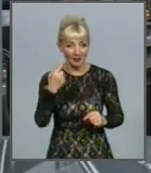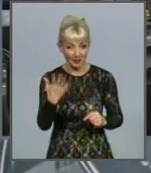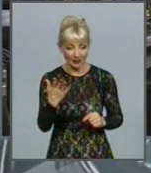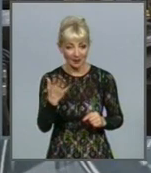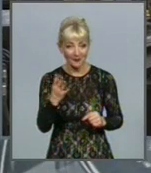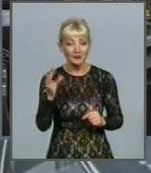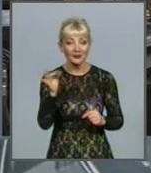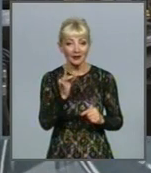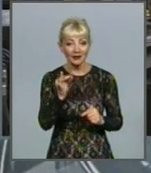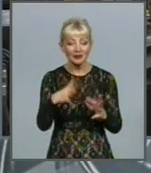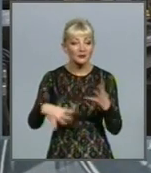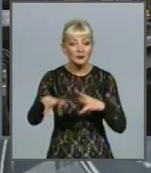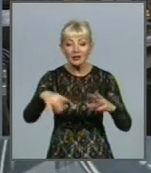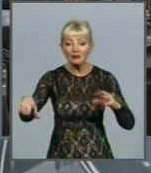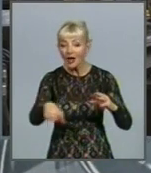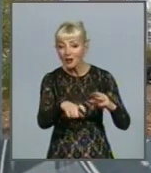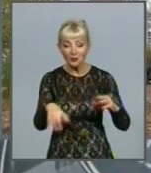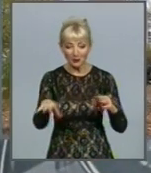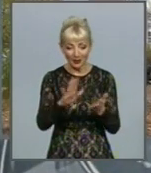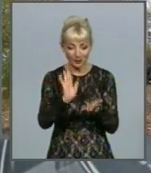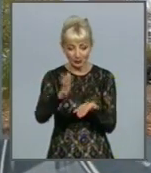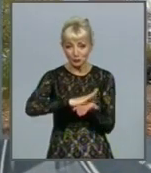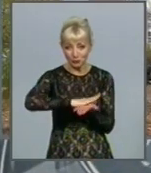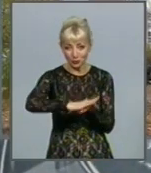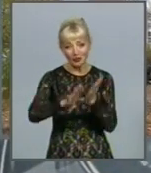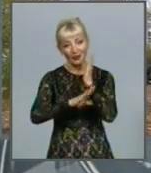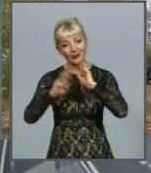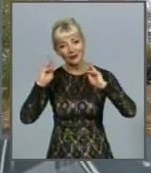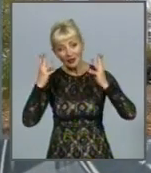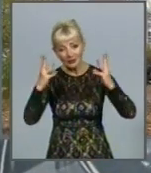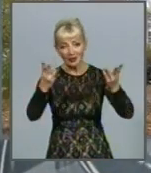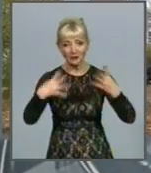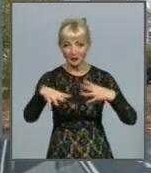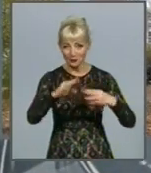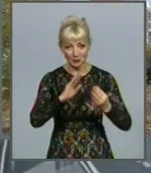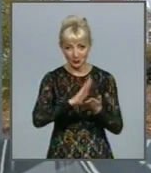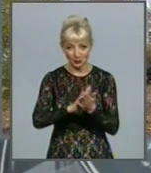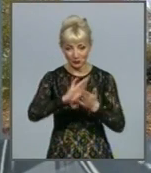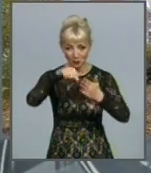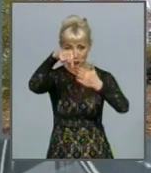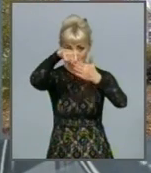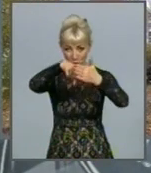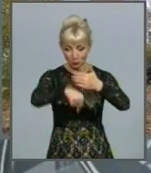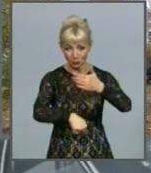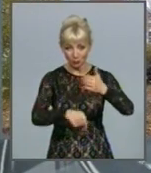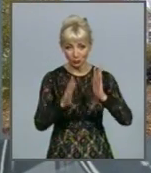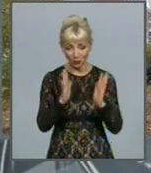інфраструктура залишається незатрунута, тобто дерева, асфальтове покриття і так далі. І